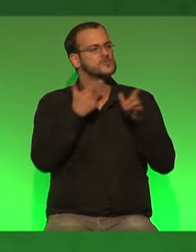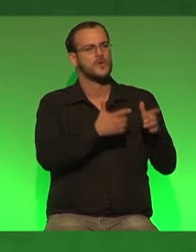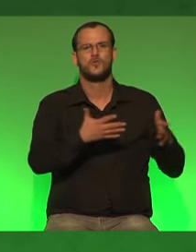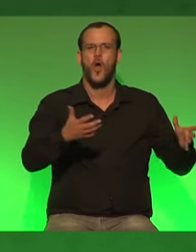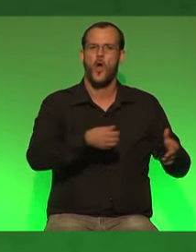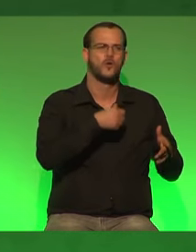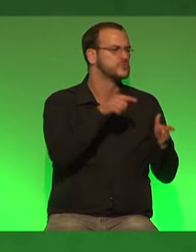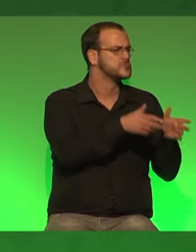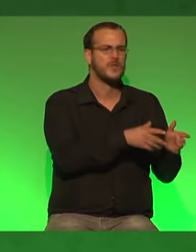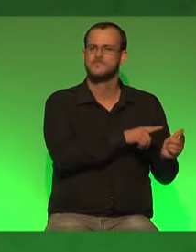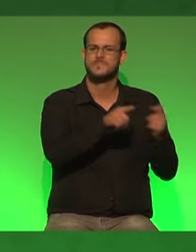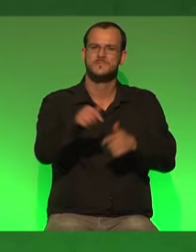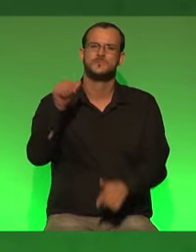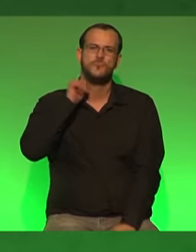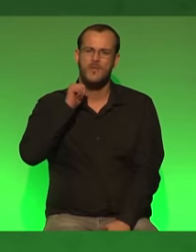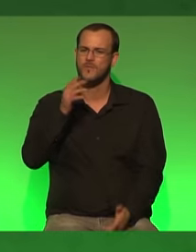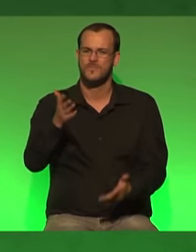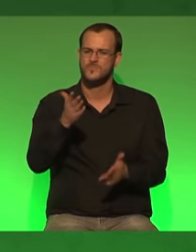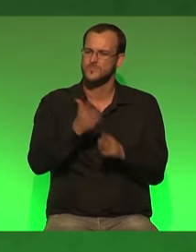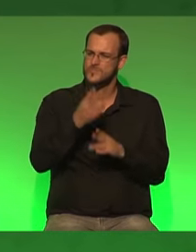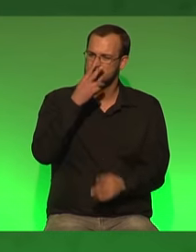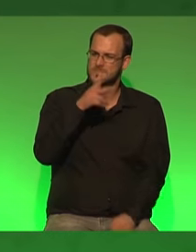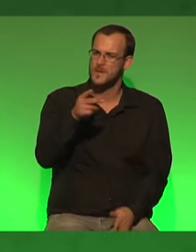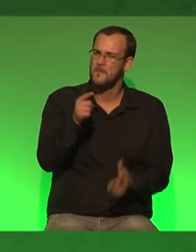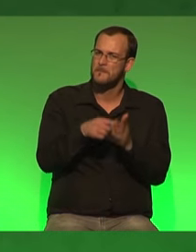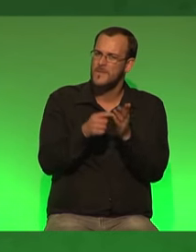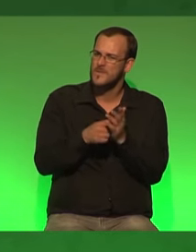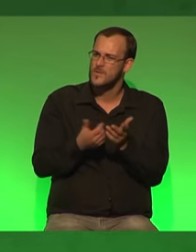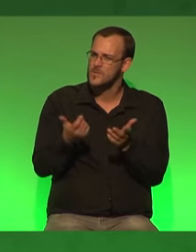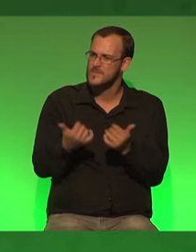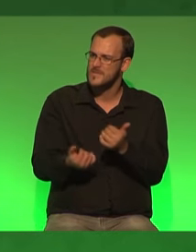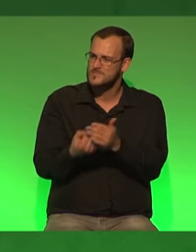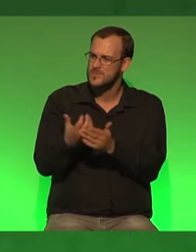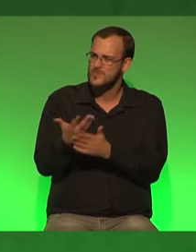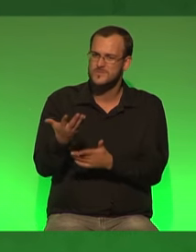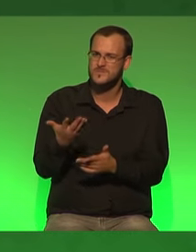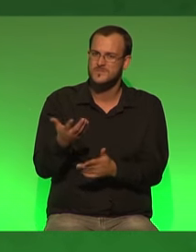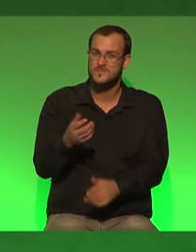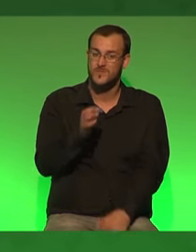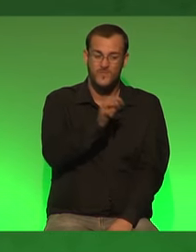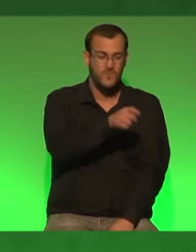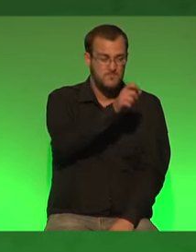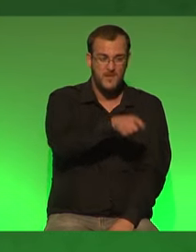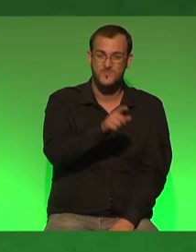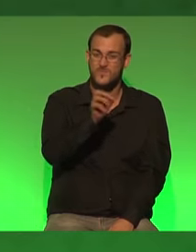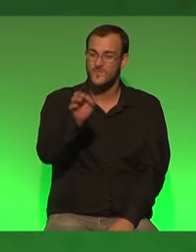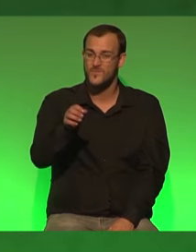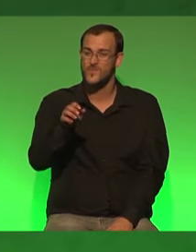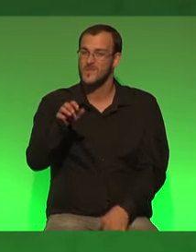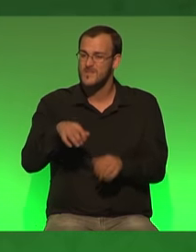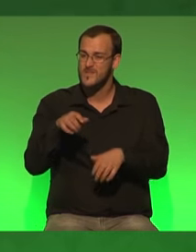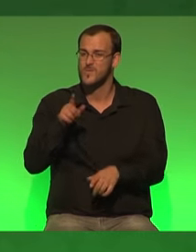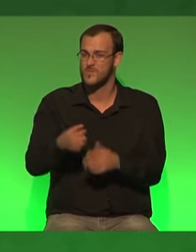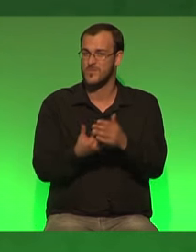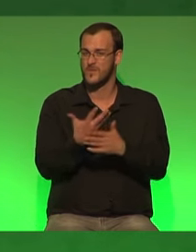zum schlachthof sehe unter welchen bedingungen da aktuell produziert werden muss für mensch für tier und für natur